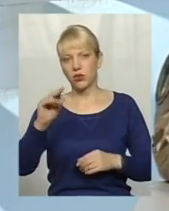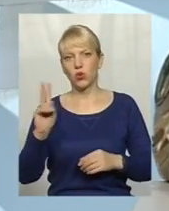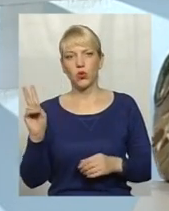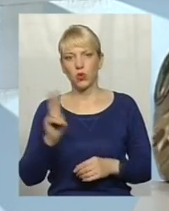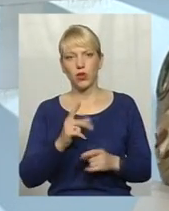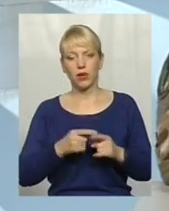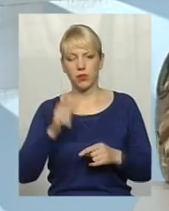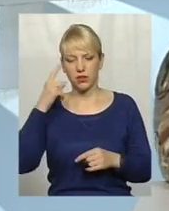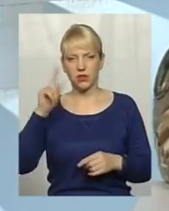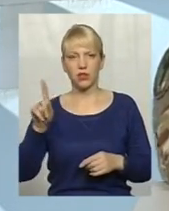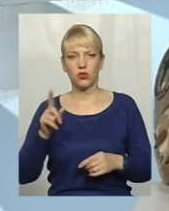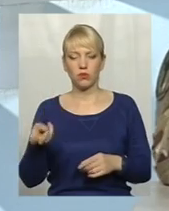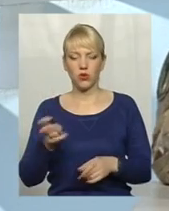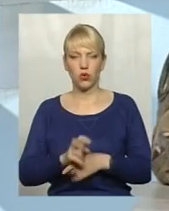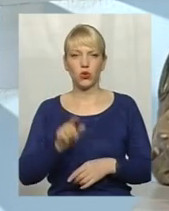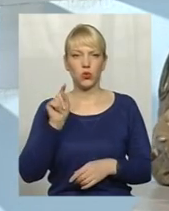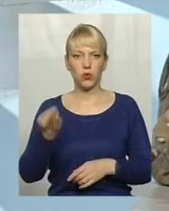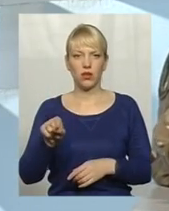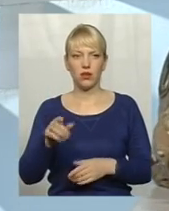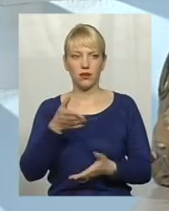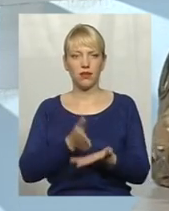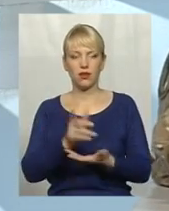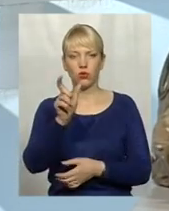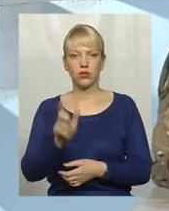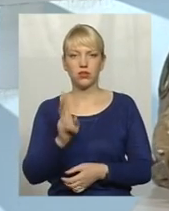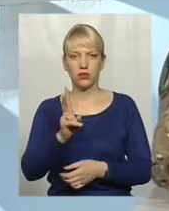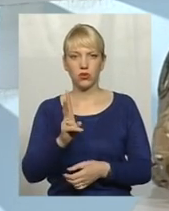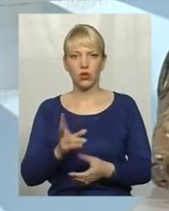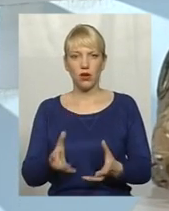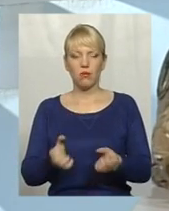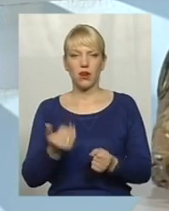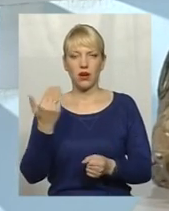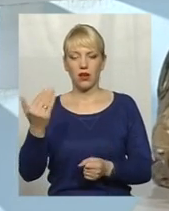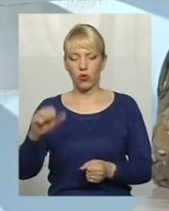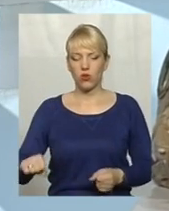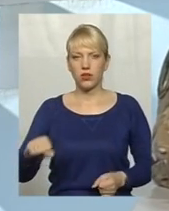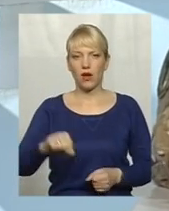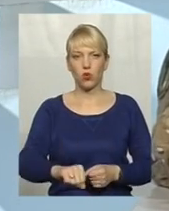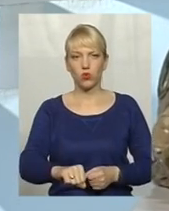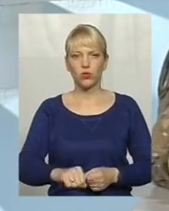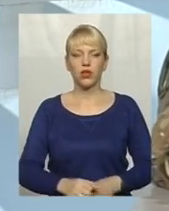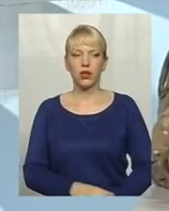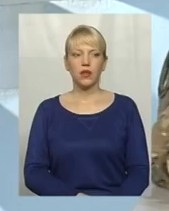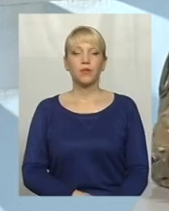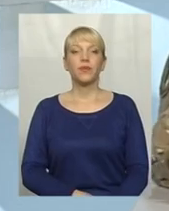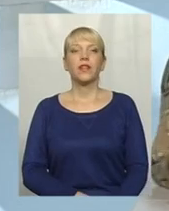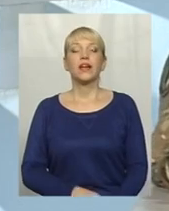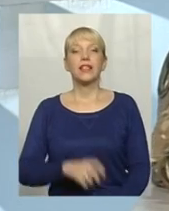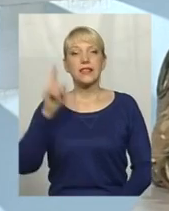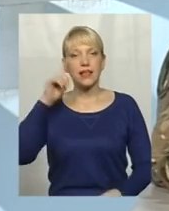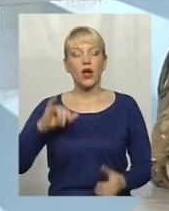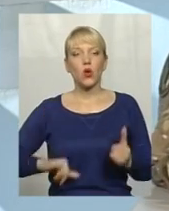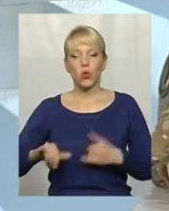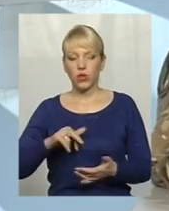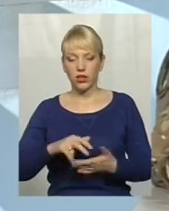Він знає, що він приходить туди, є людина, яка береге за руку, і вона знає вже, куди треба